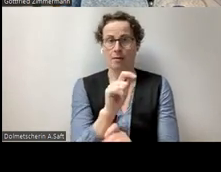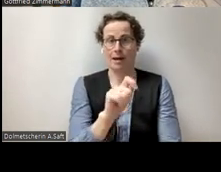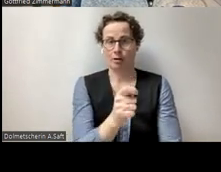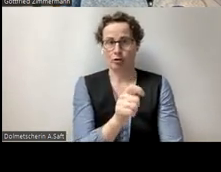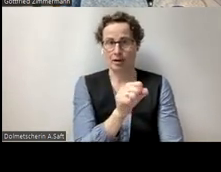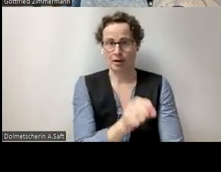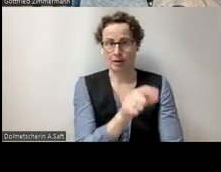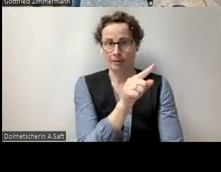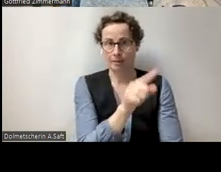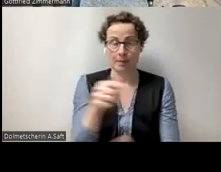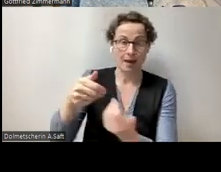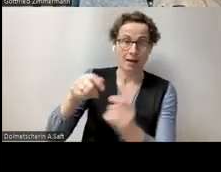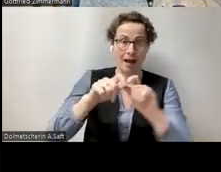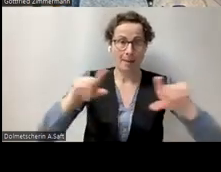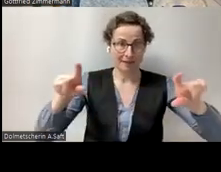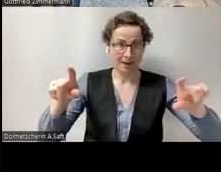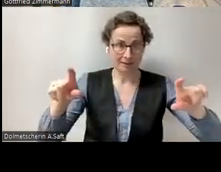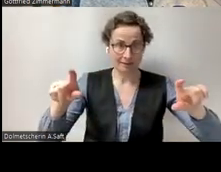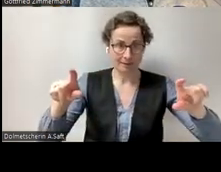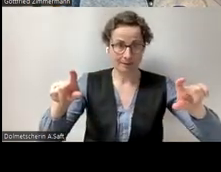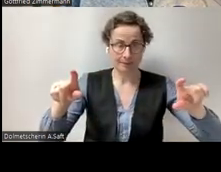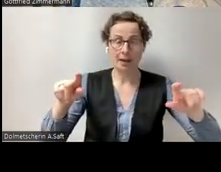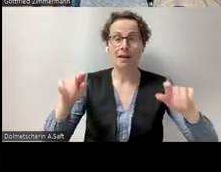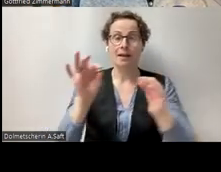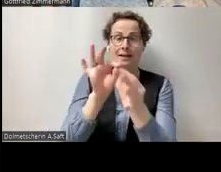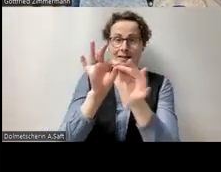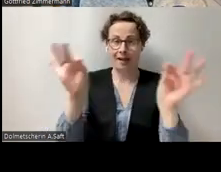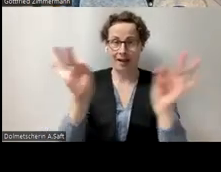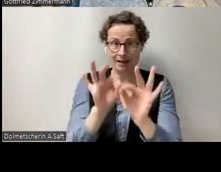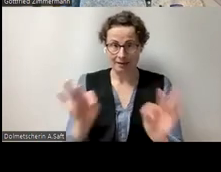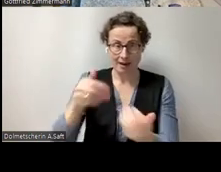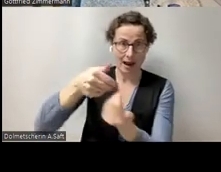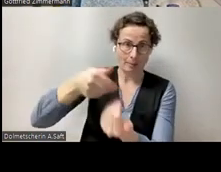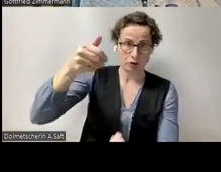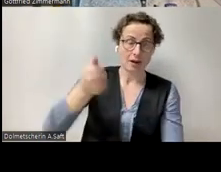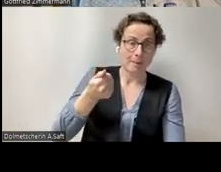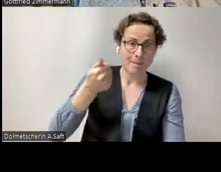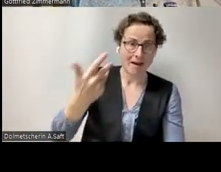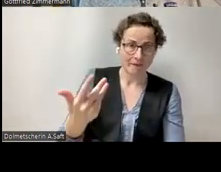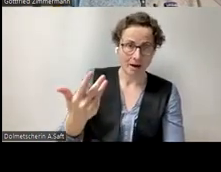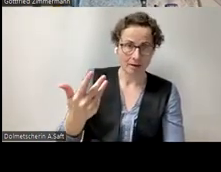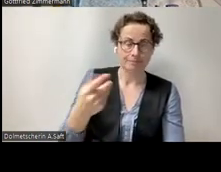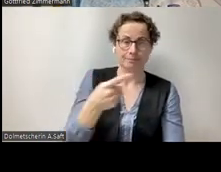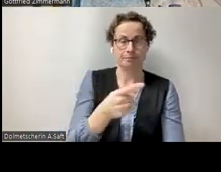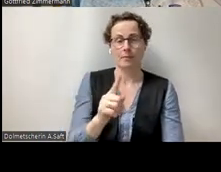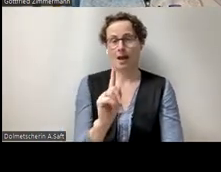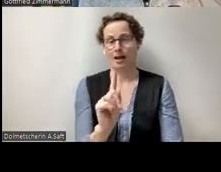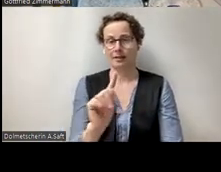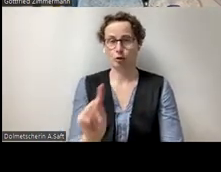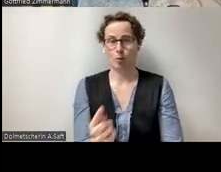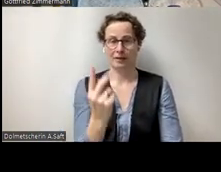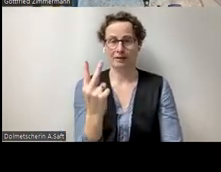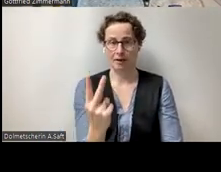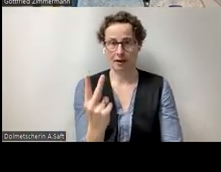Absatz. Und dann Zählenabstand mehrfach. Da ist jetzt 1,1. Ich kann das jetzt auch 1